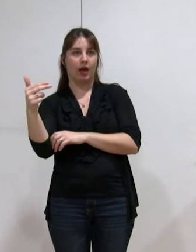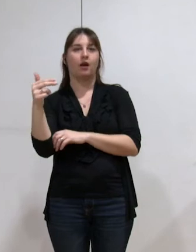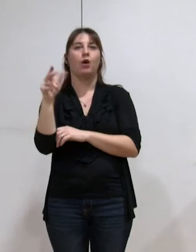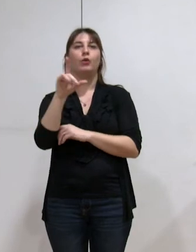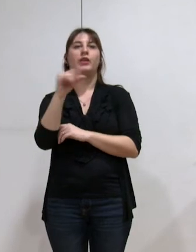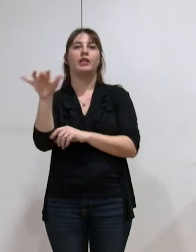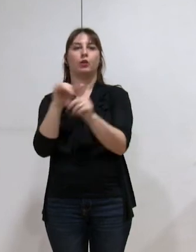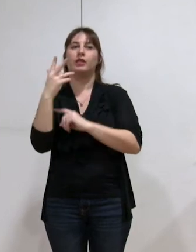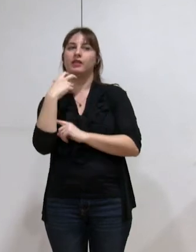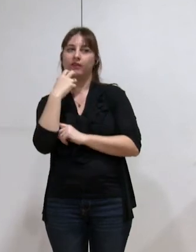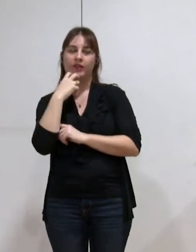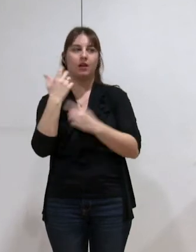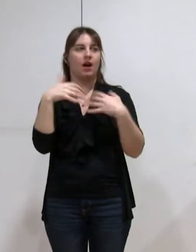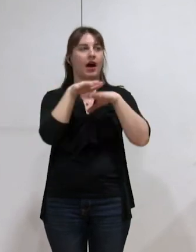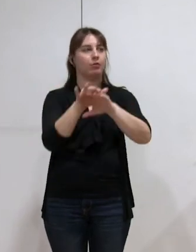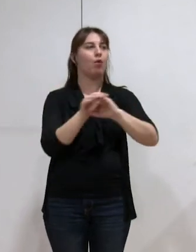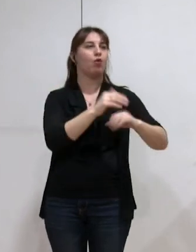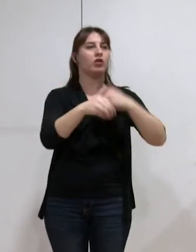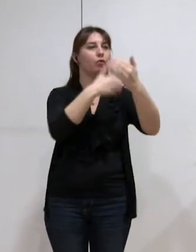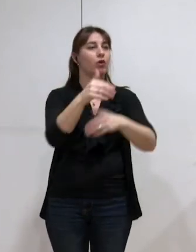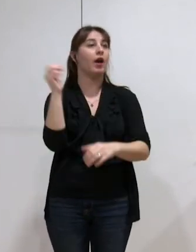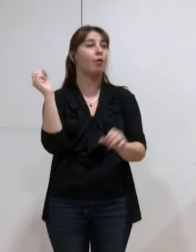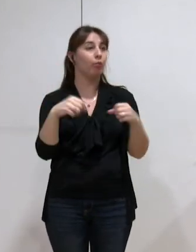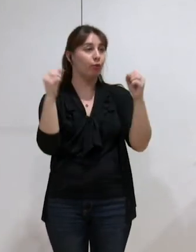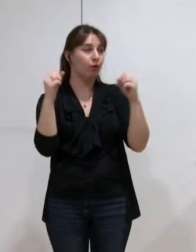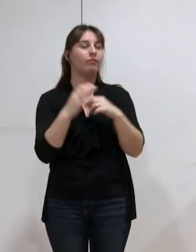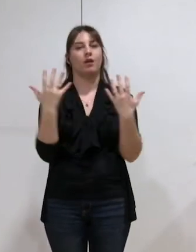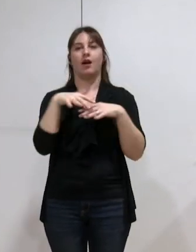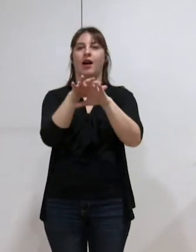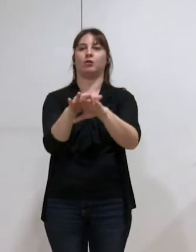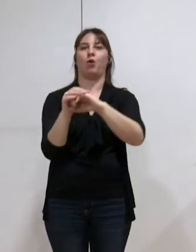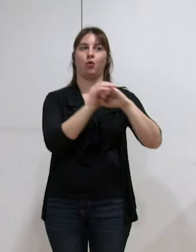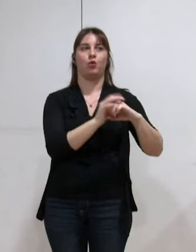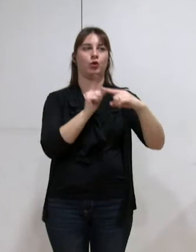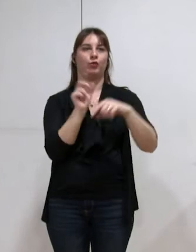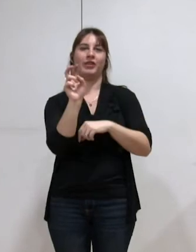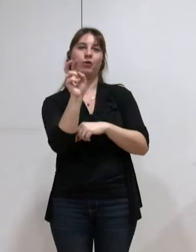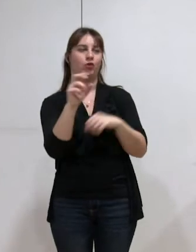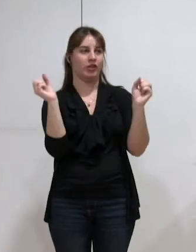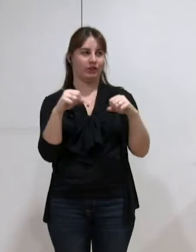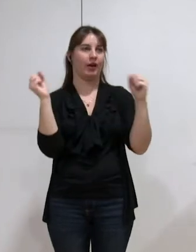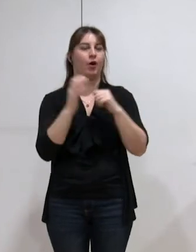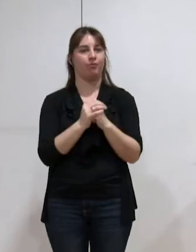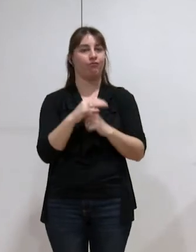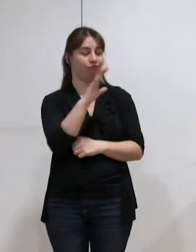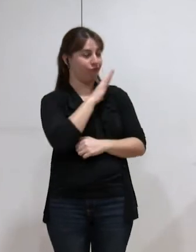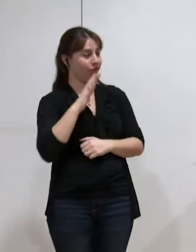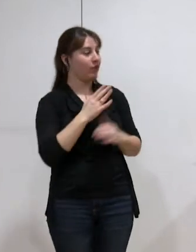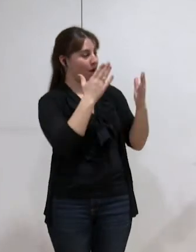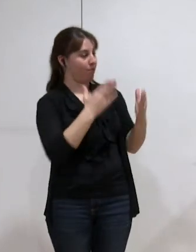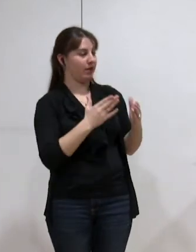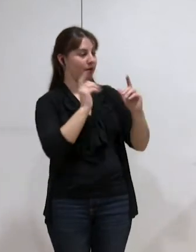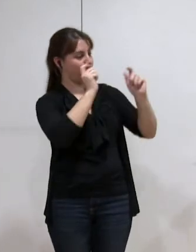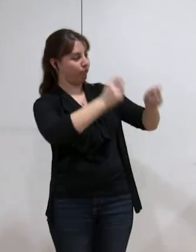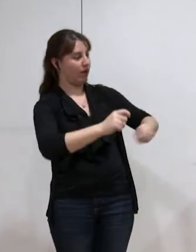leur rassemblement de gauche et de progrès. Qui vote pour le rassemblement citoyen de la gauche et des écologistes. Marina Giraudelin sera